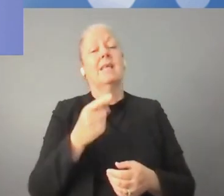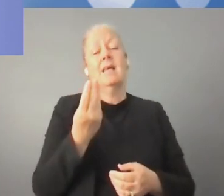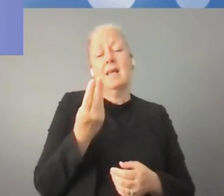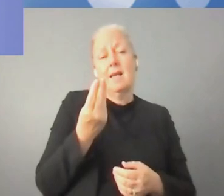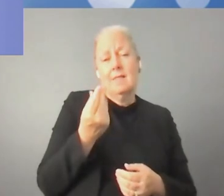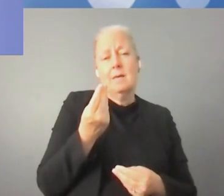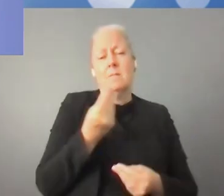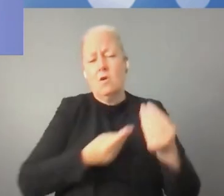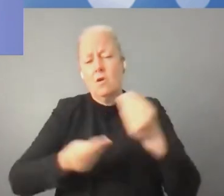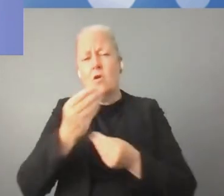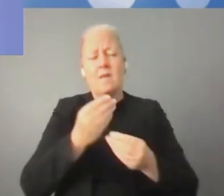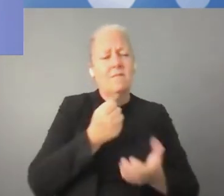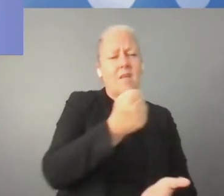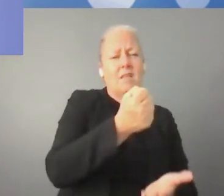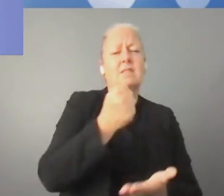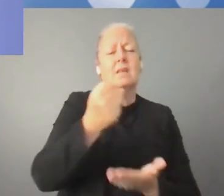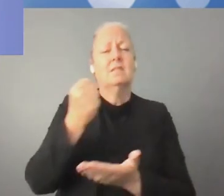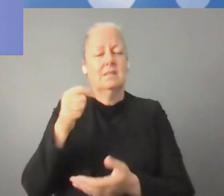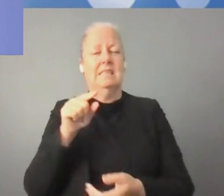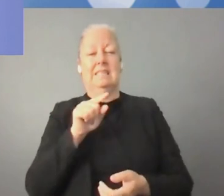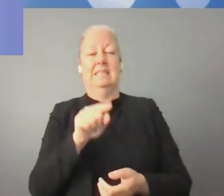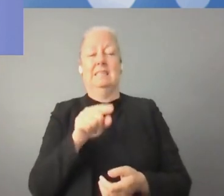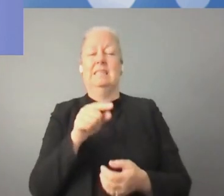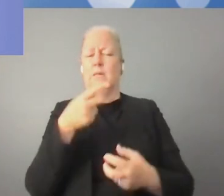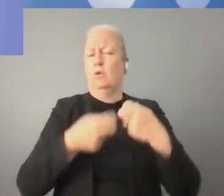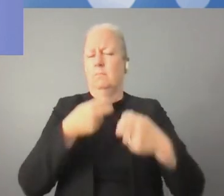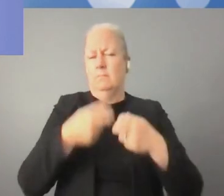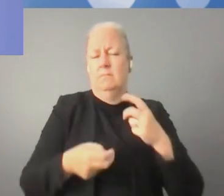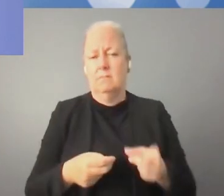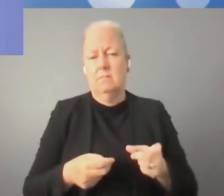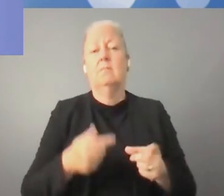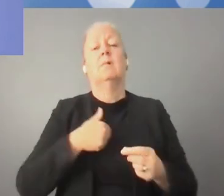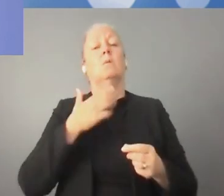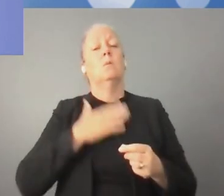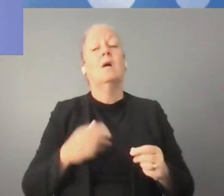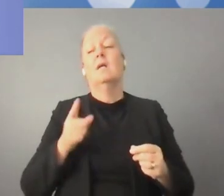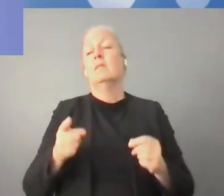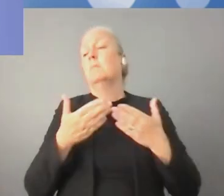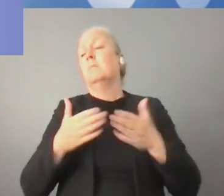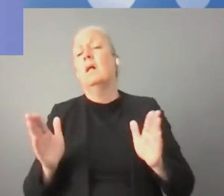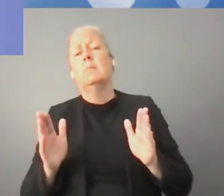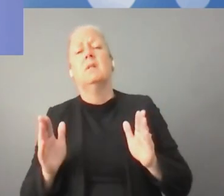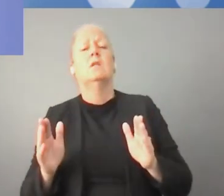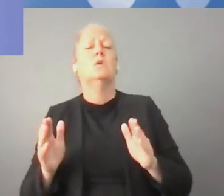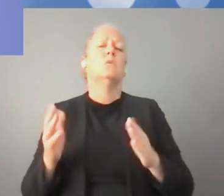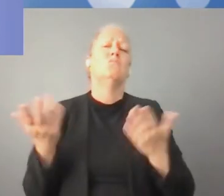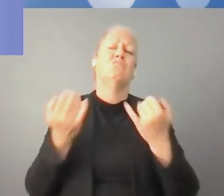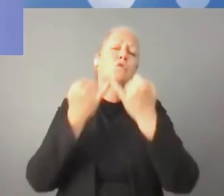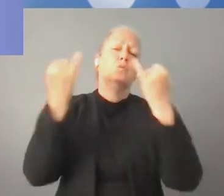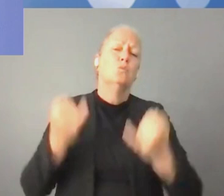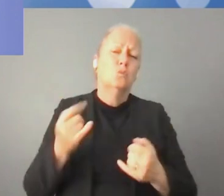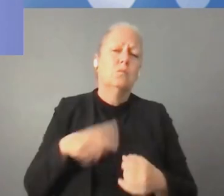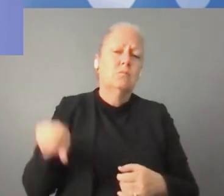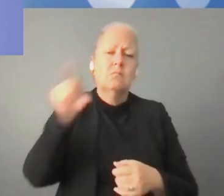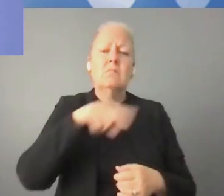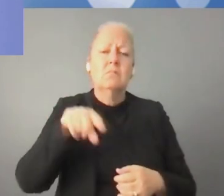السياسات العامة فرنسا وتدعمها أوروبا.